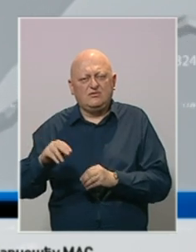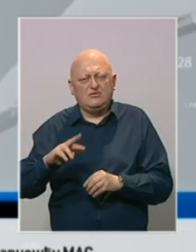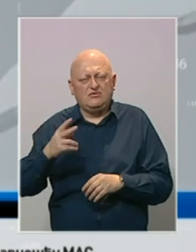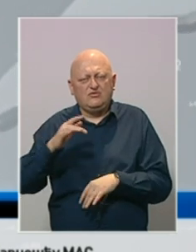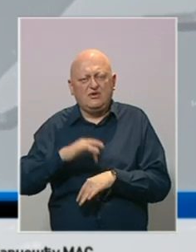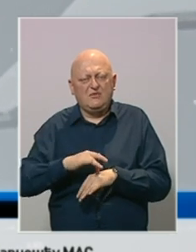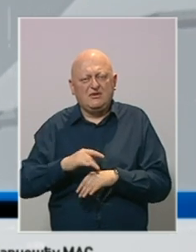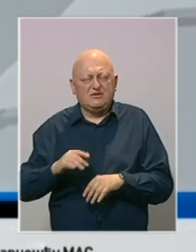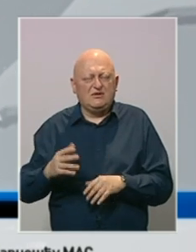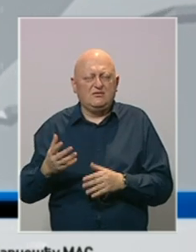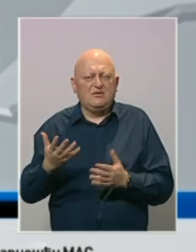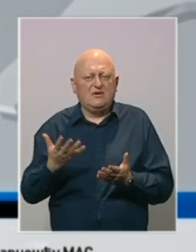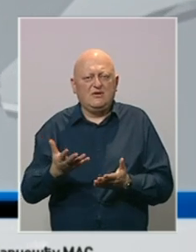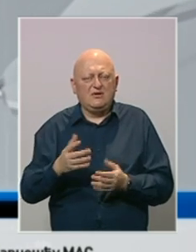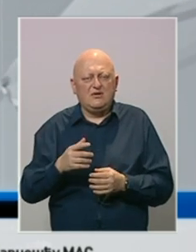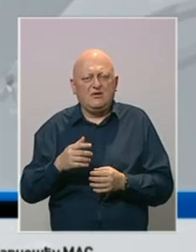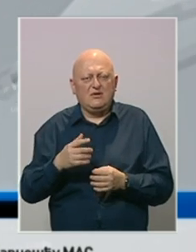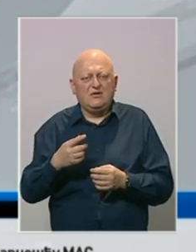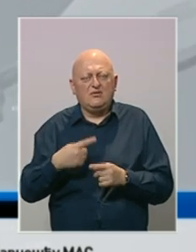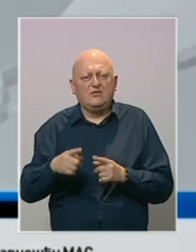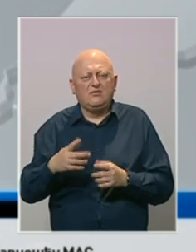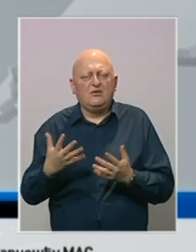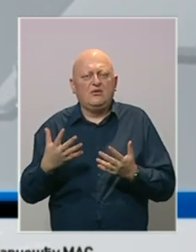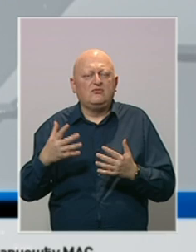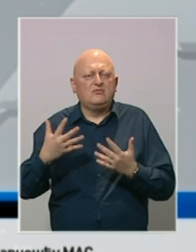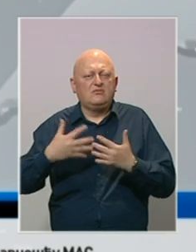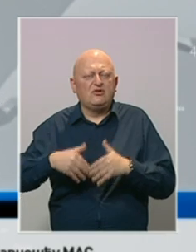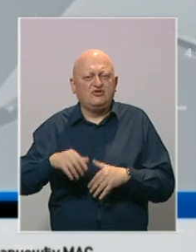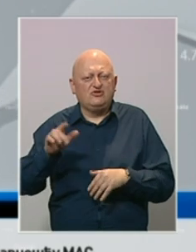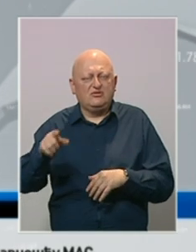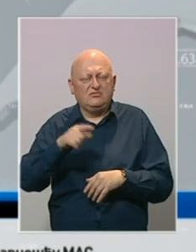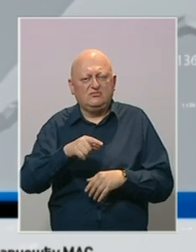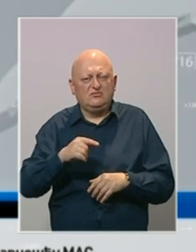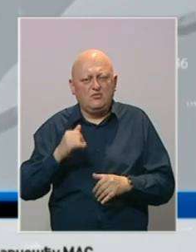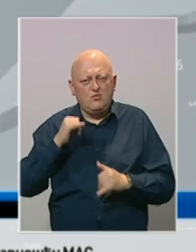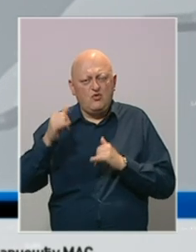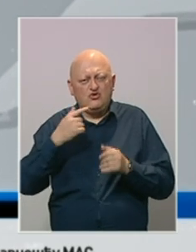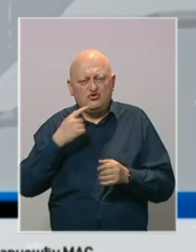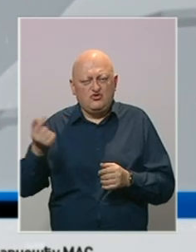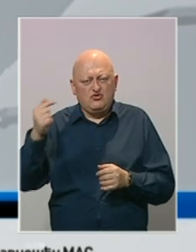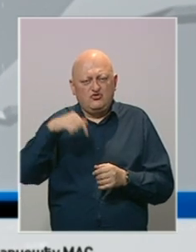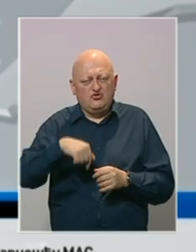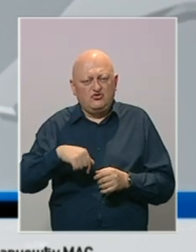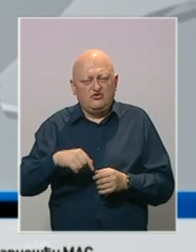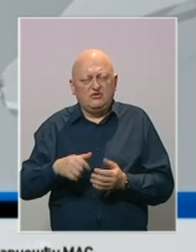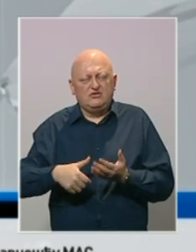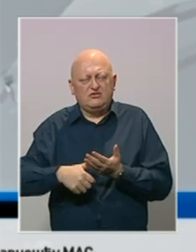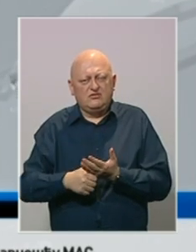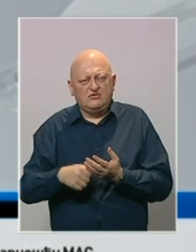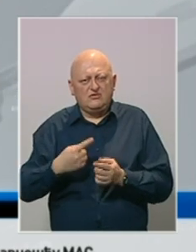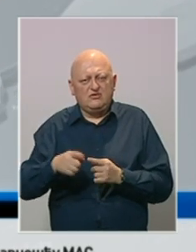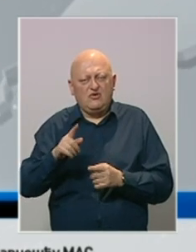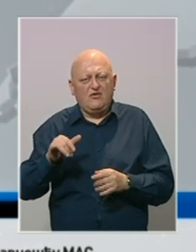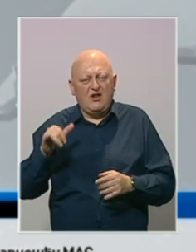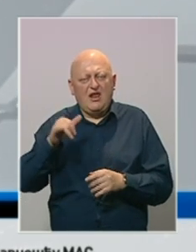alternativne aerodrome, znači zavisi od aviokompanije do aviokompanije. Putnici koji su došli na aerodrom da se čekiraju, a njihov let je